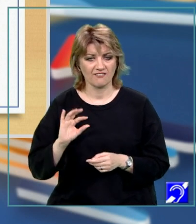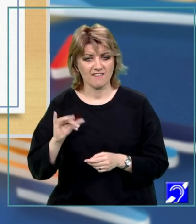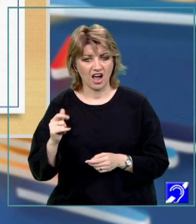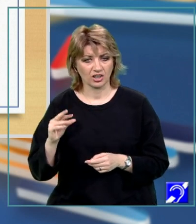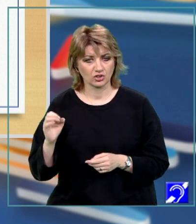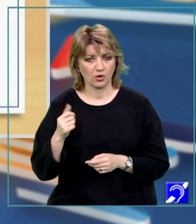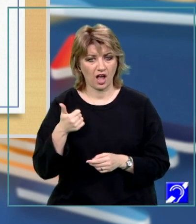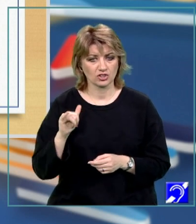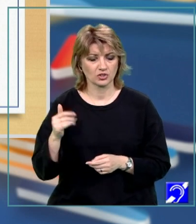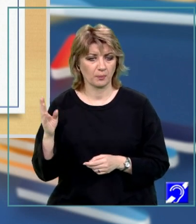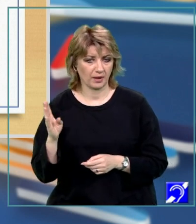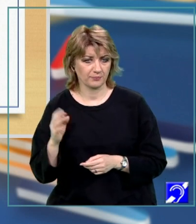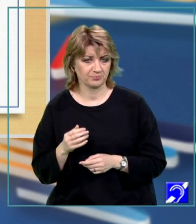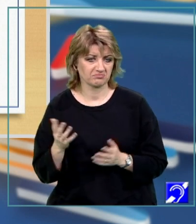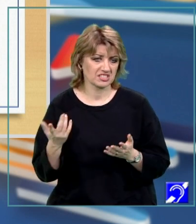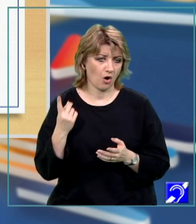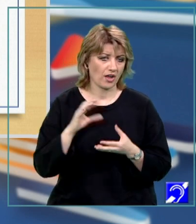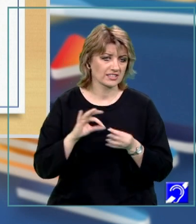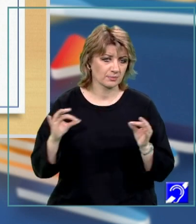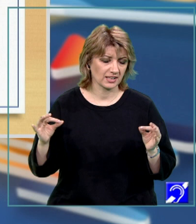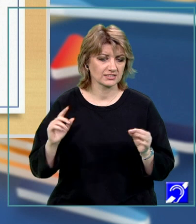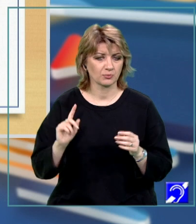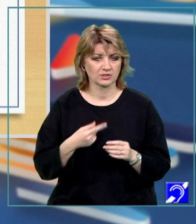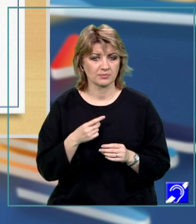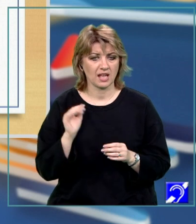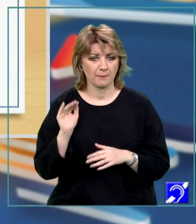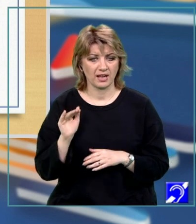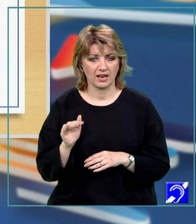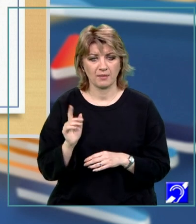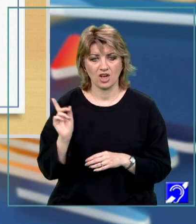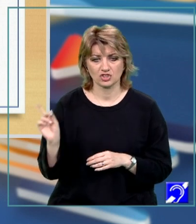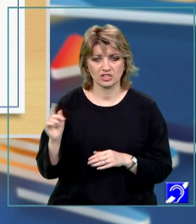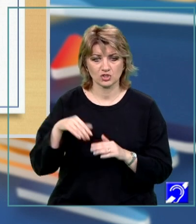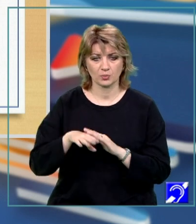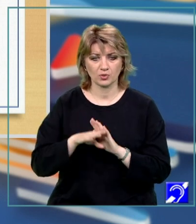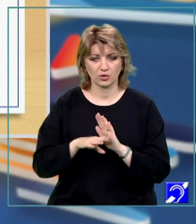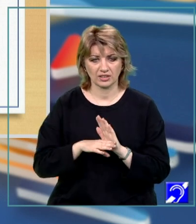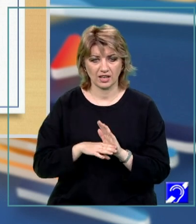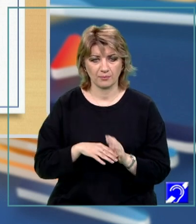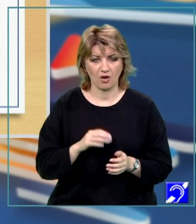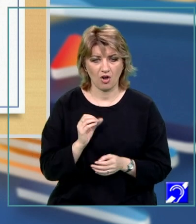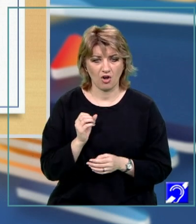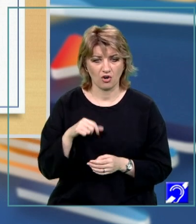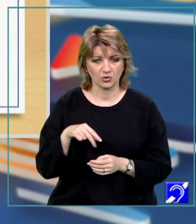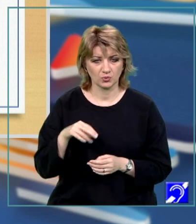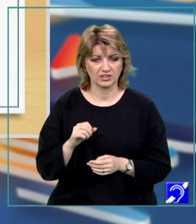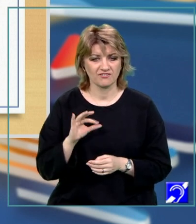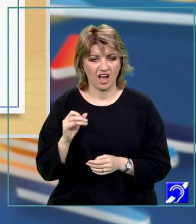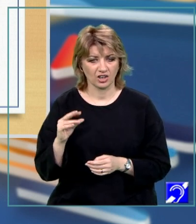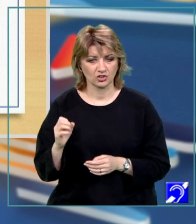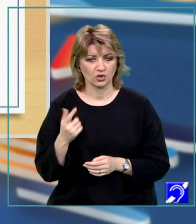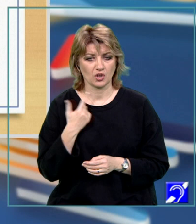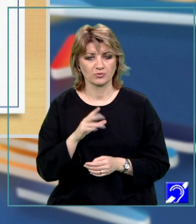a,b. Sau în cadrul unei expresii, ar putea să apelăm acest subprogram. See out, mai mic, mai mic, factor de